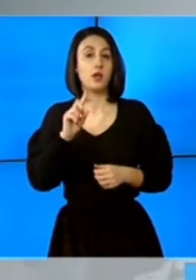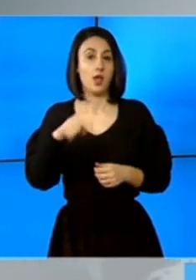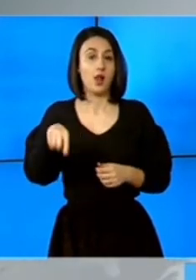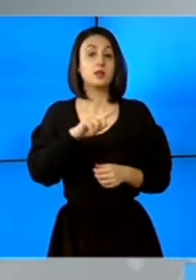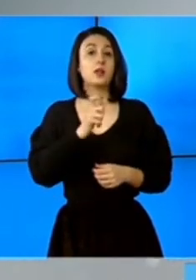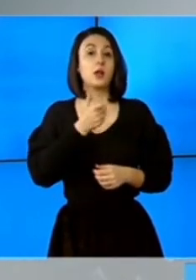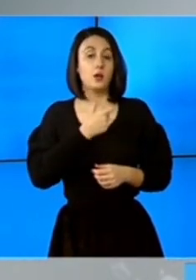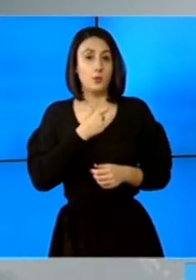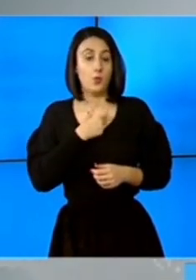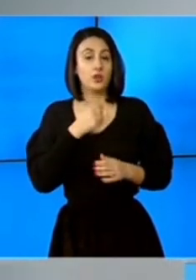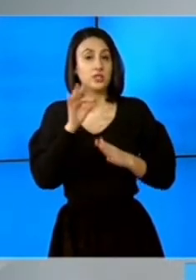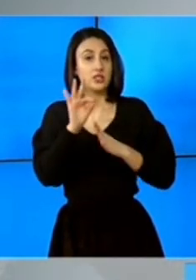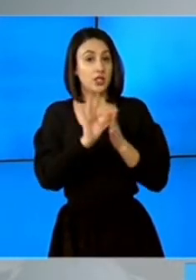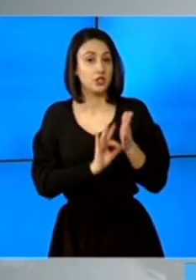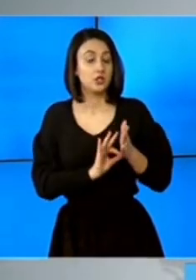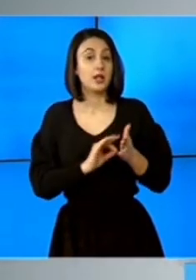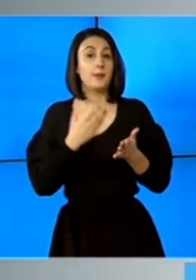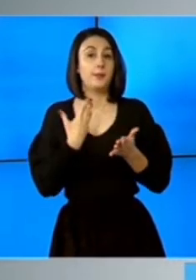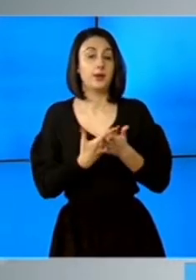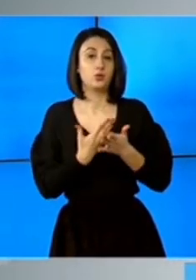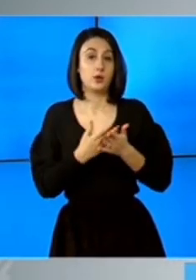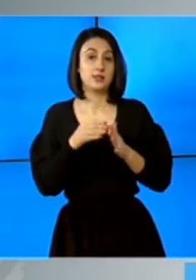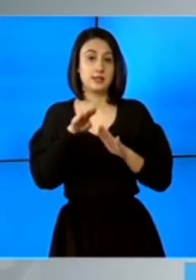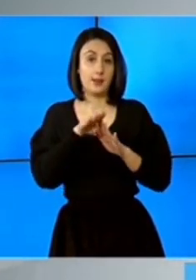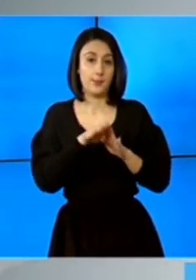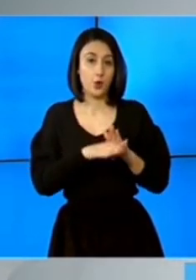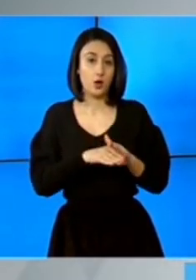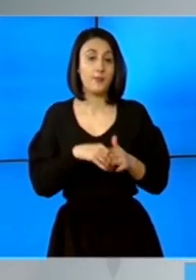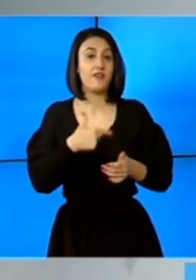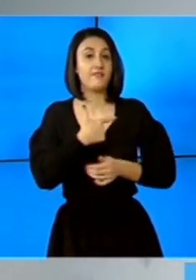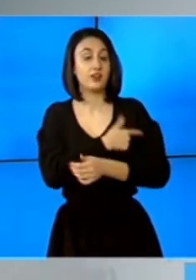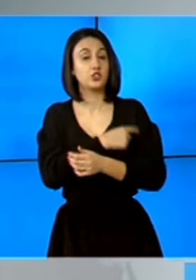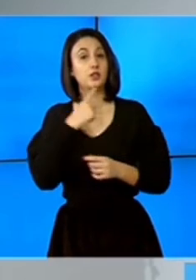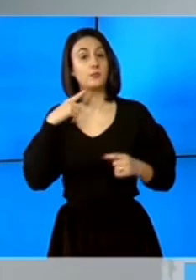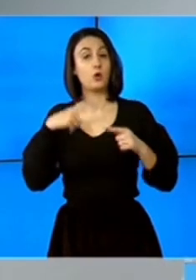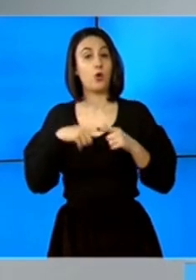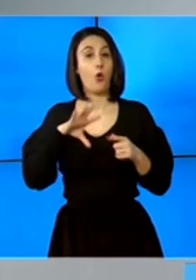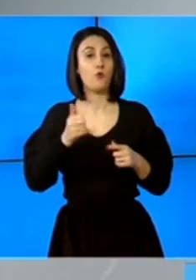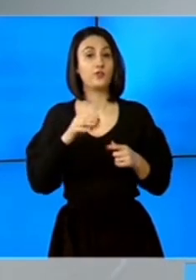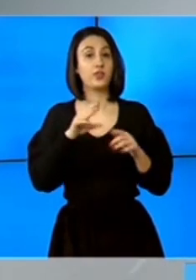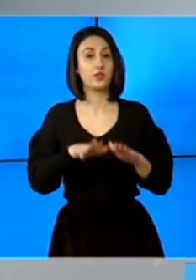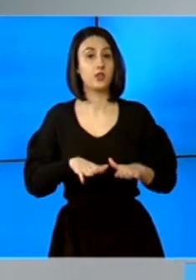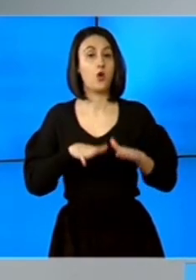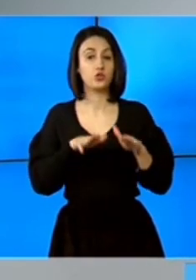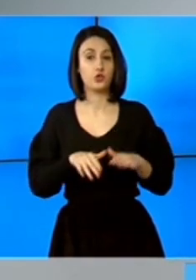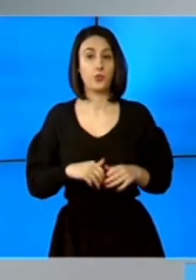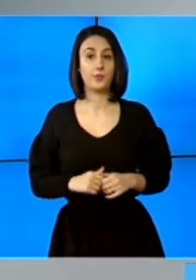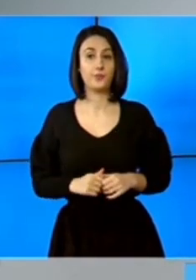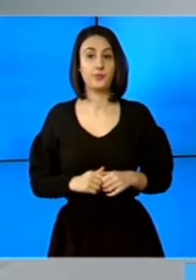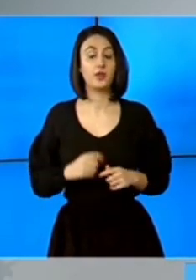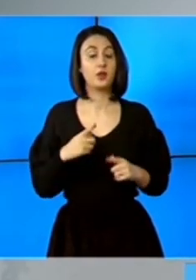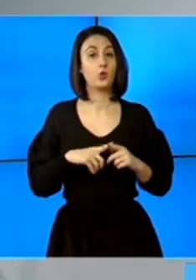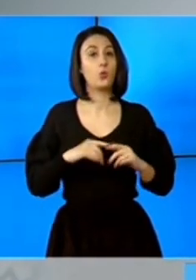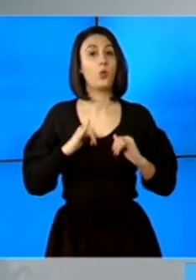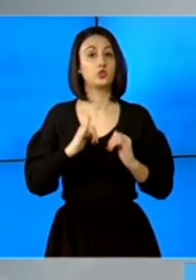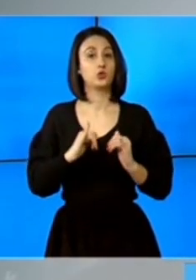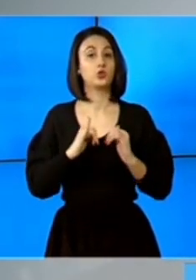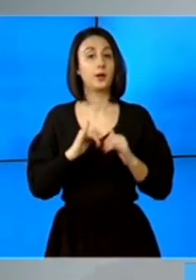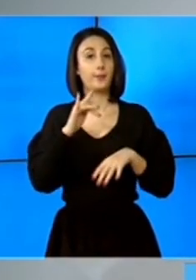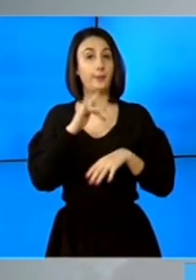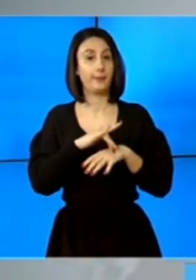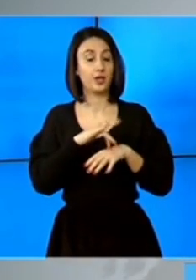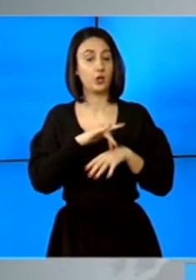înregistra pentru a se programa la vaccinul împotriva COVID-19 prin intermediul